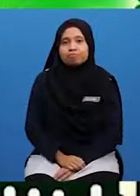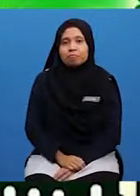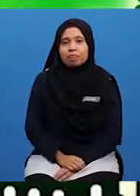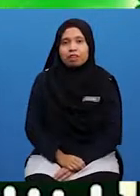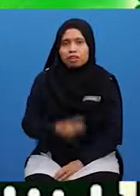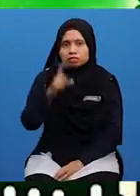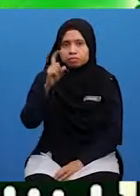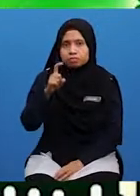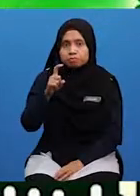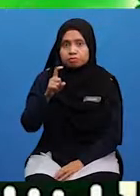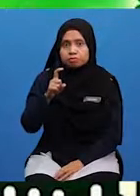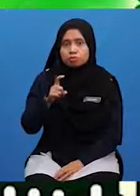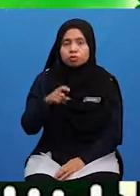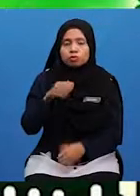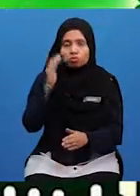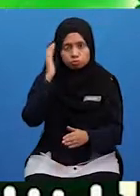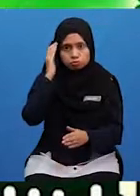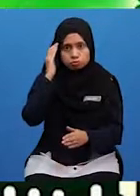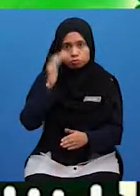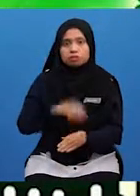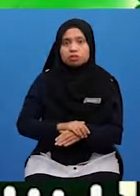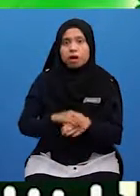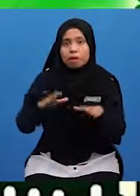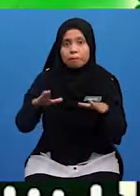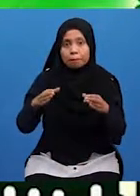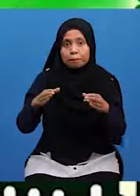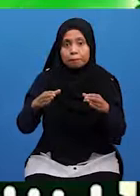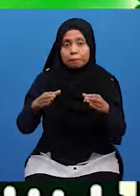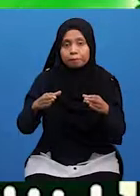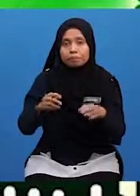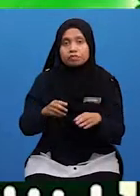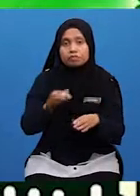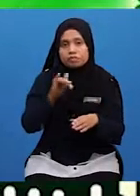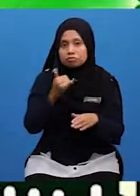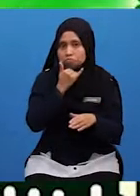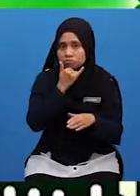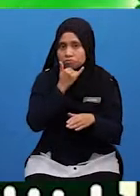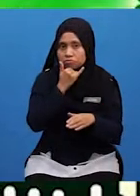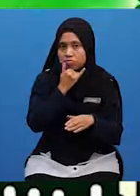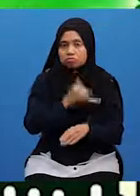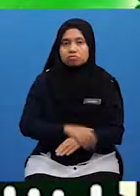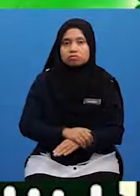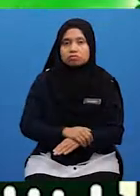Meskipun murid-murid tahu perbuatan murid-murid itu salah